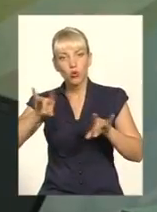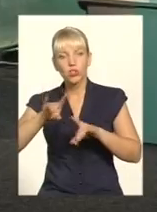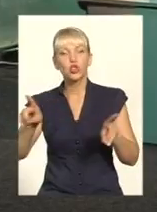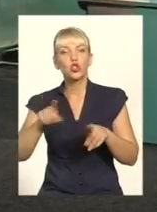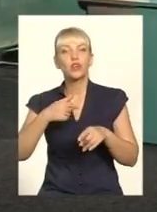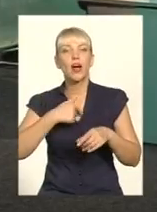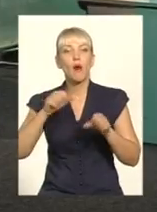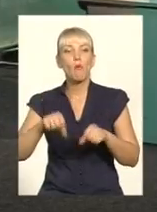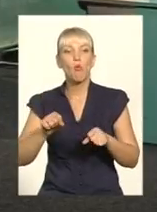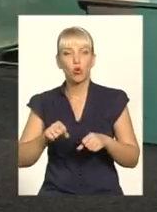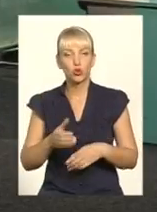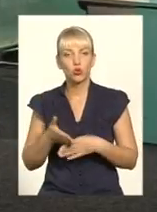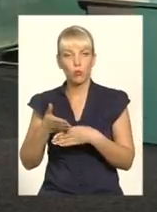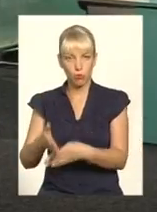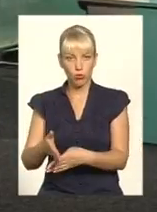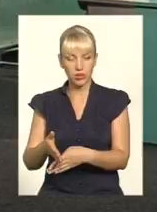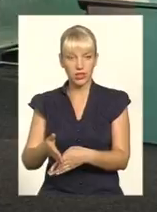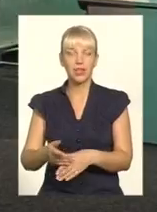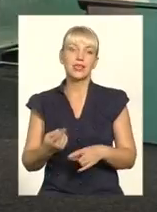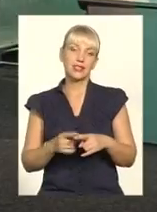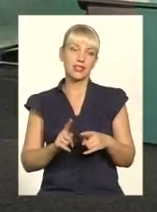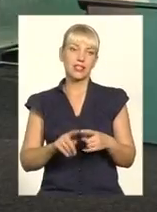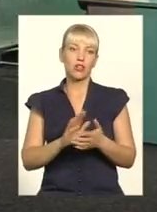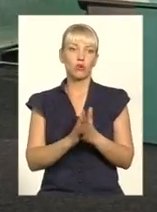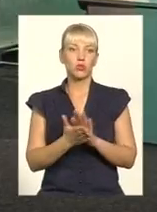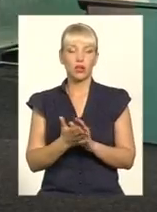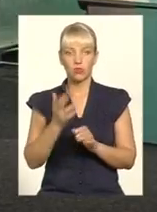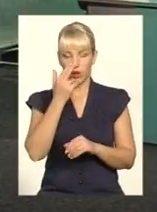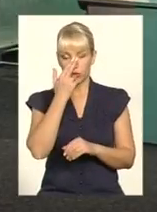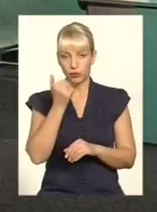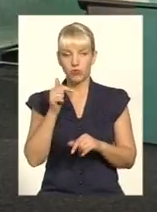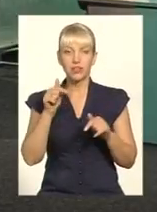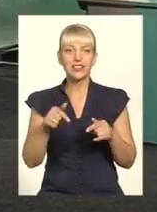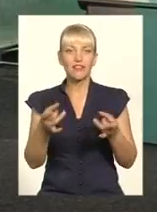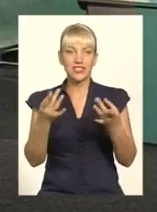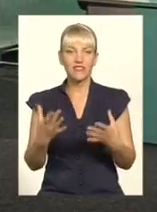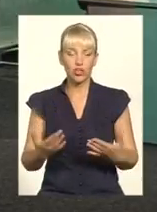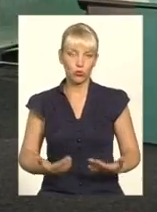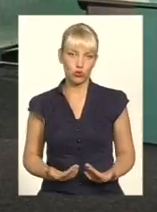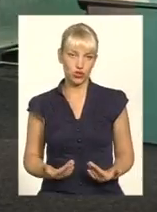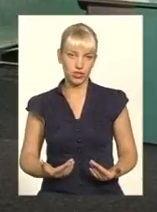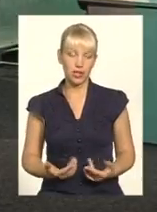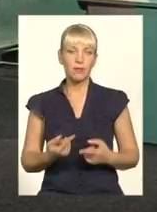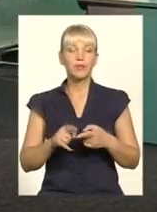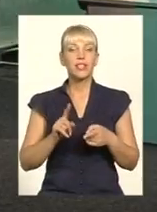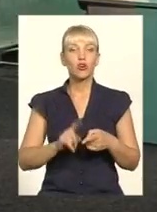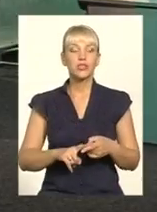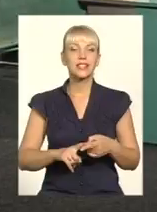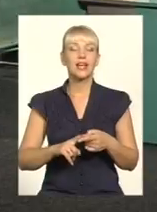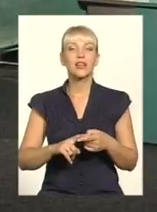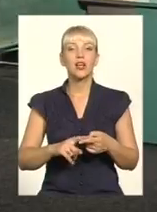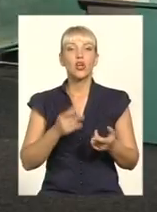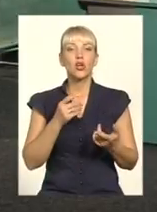можу йому допомогти за даних обставин адаптуватися в цивільному житті. І оцей дозвід взаємний,